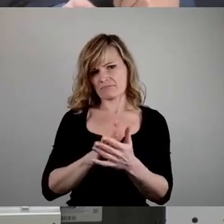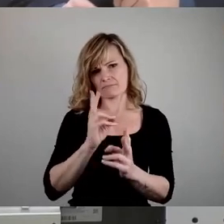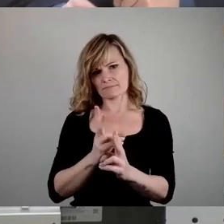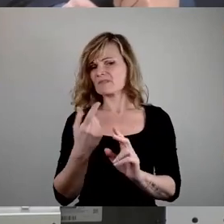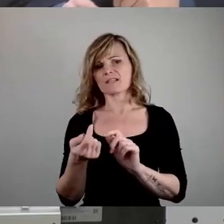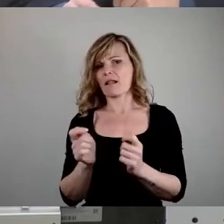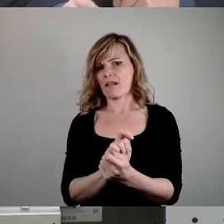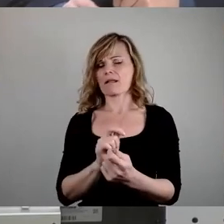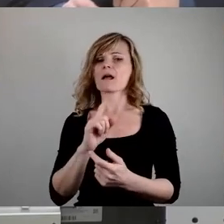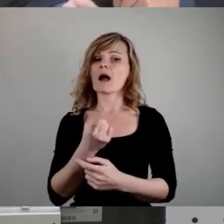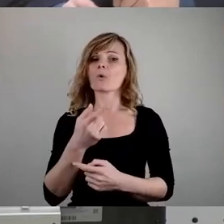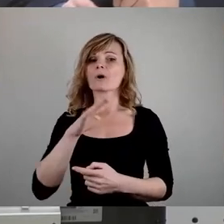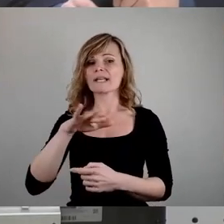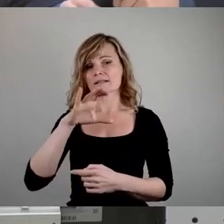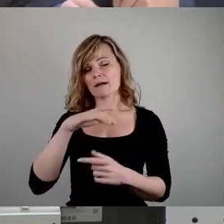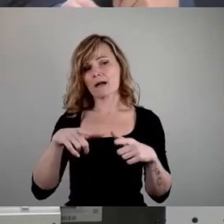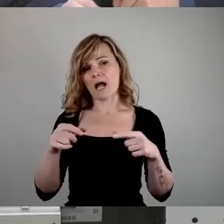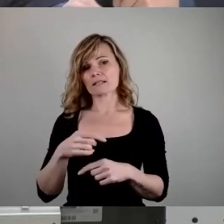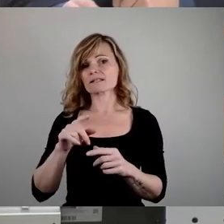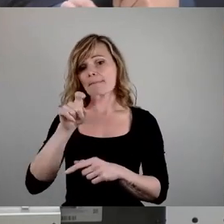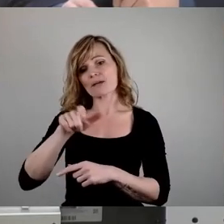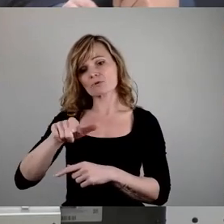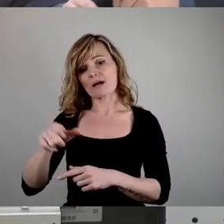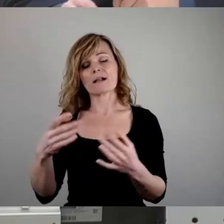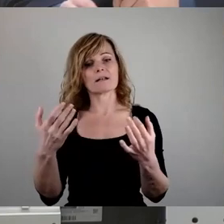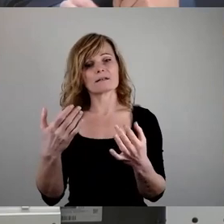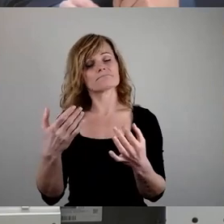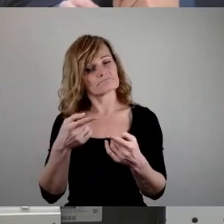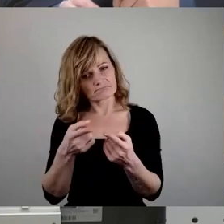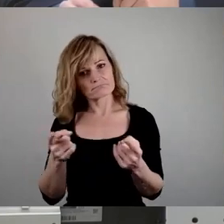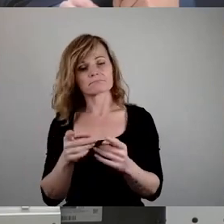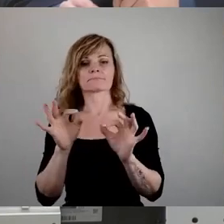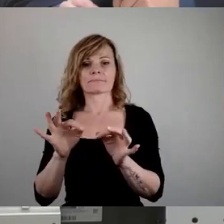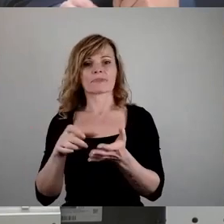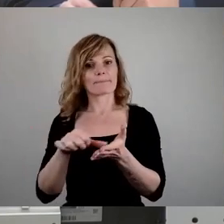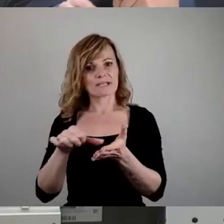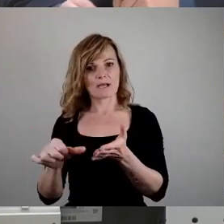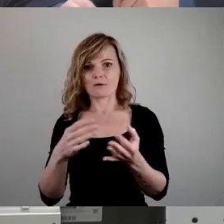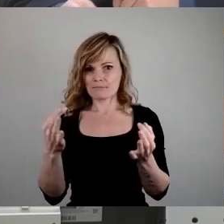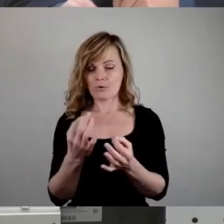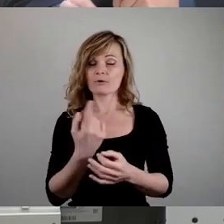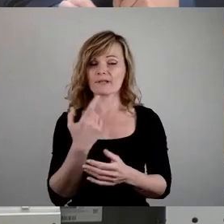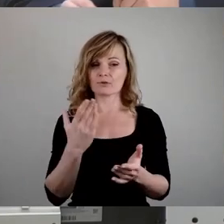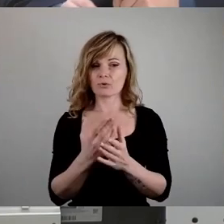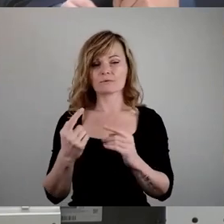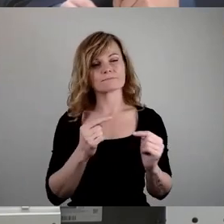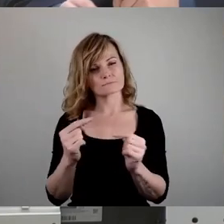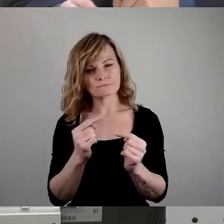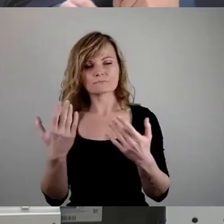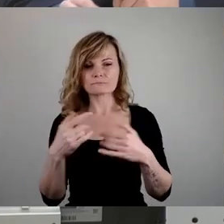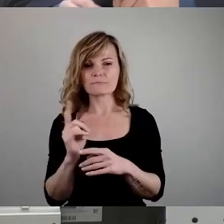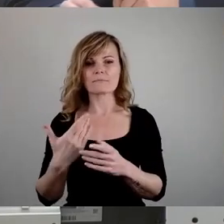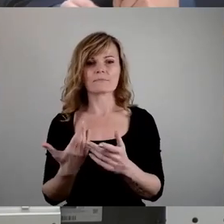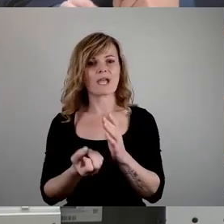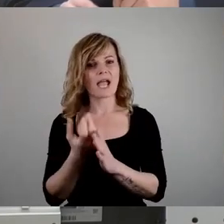Kita-Personal eine anständige Bezahlung und wir haben das hier hinreichend auch schon miteinander diskutiert. Die Ereignisse, die rund um den russischen